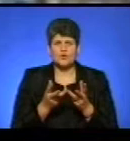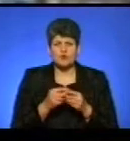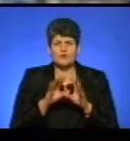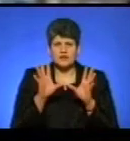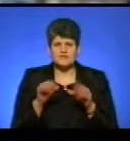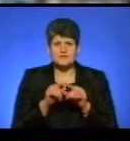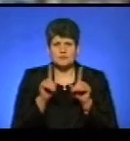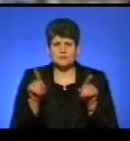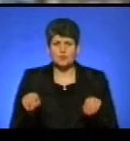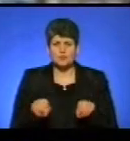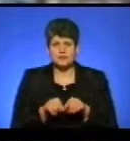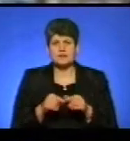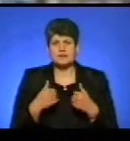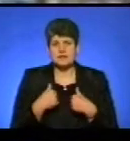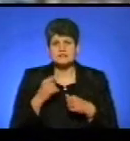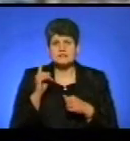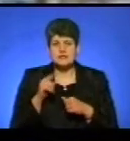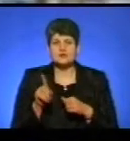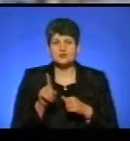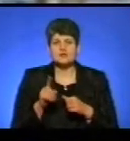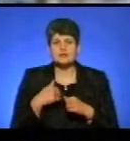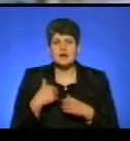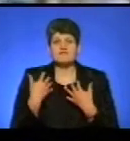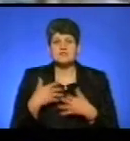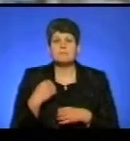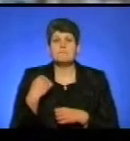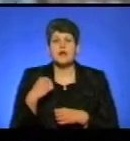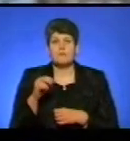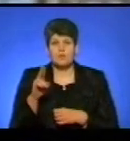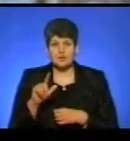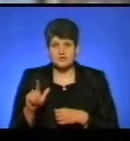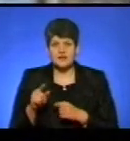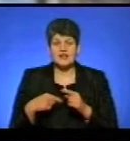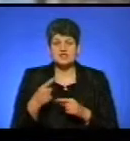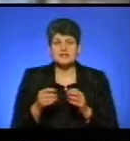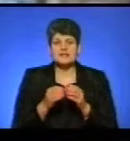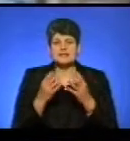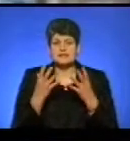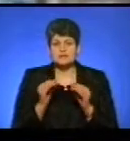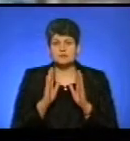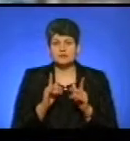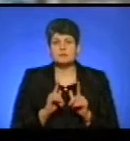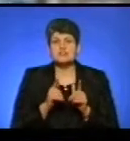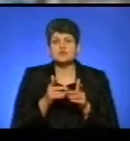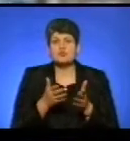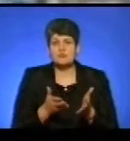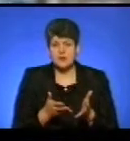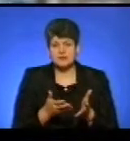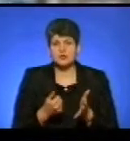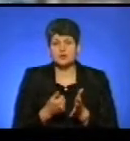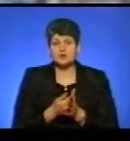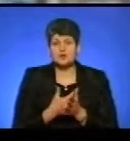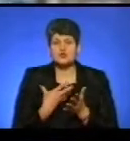блюлитні, і ми, значить, я знаю це, що я вже переможець. А через 10 днів ми будемо приступати до